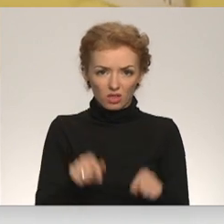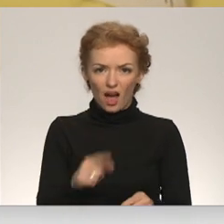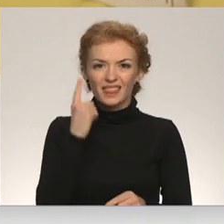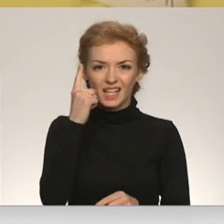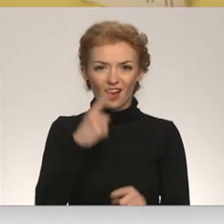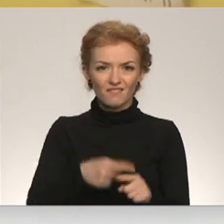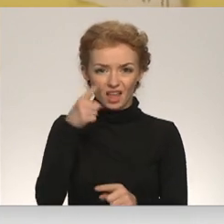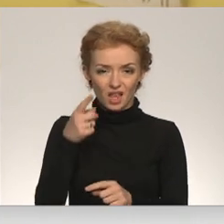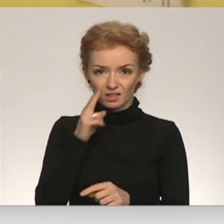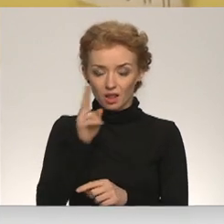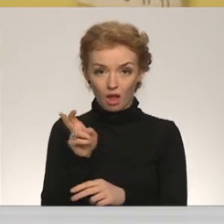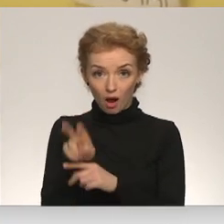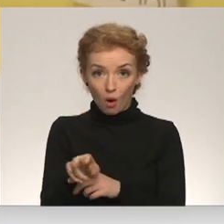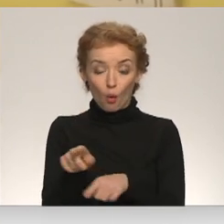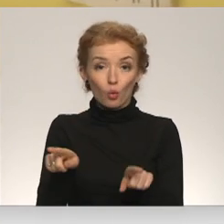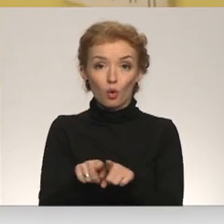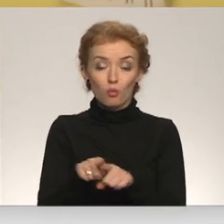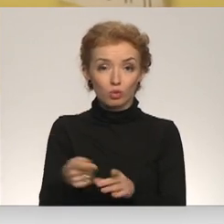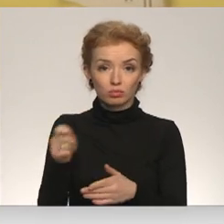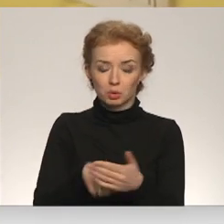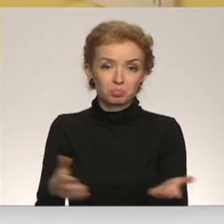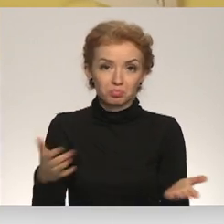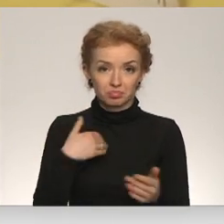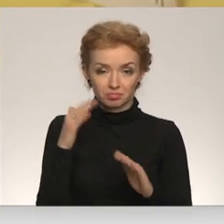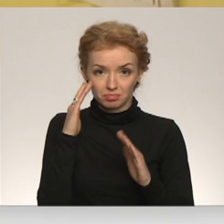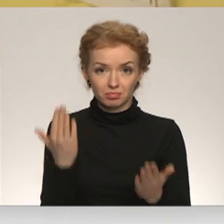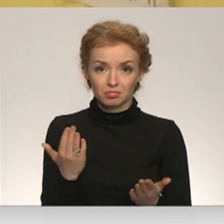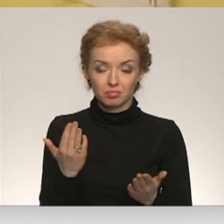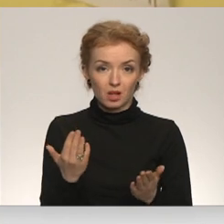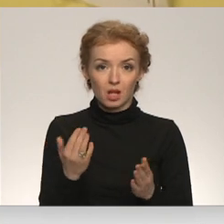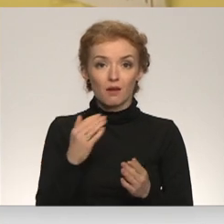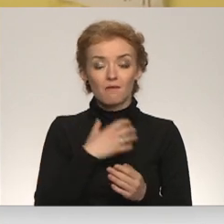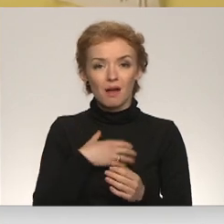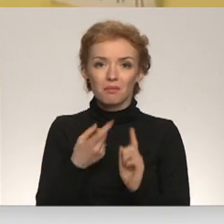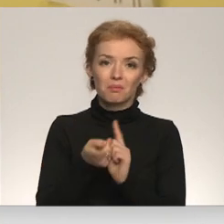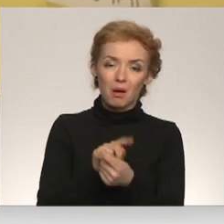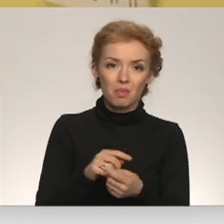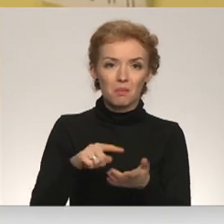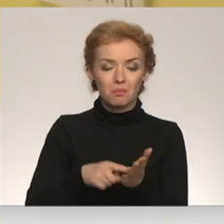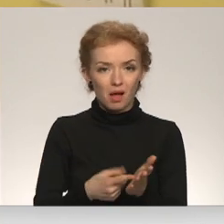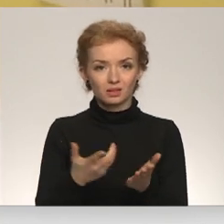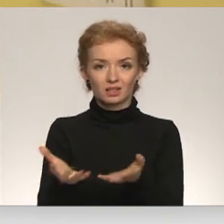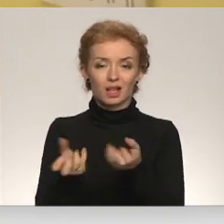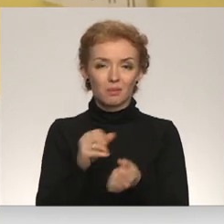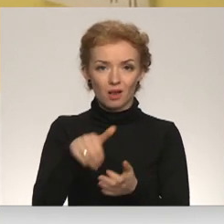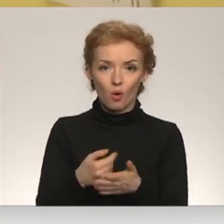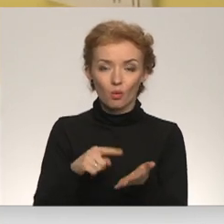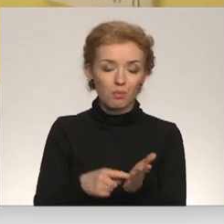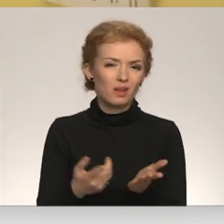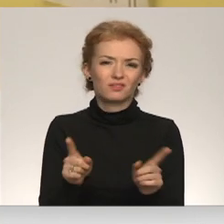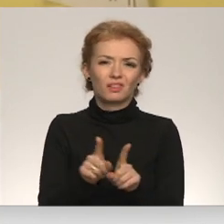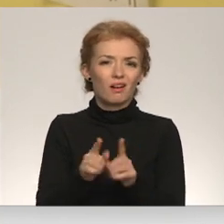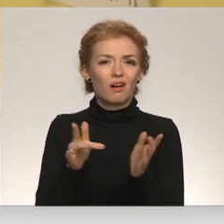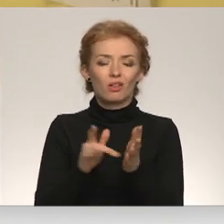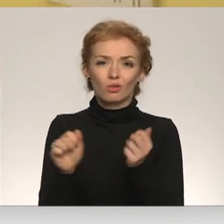pieņem un ja to pašu aizslēst, tad es nezinu, kur. Ja jāmaina pasis vai jāizņem pasi vai. Ja nav kāds